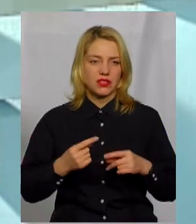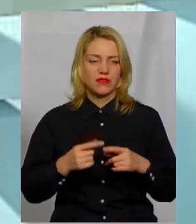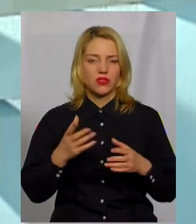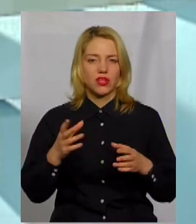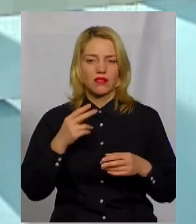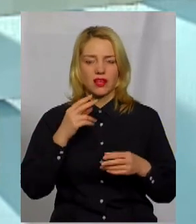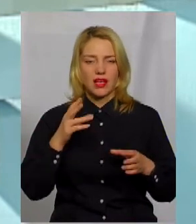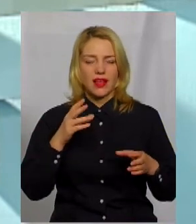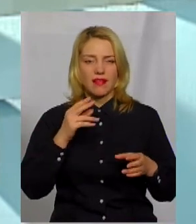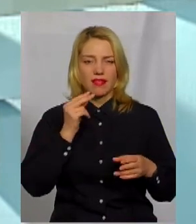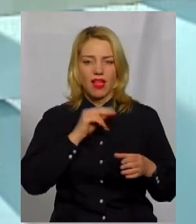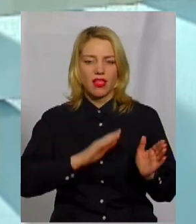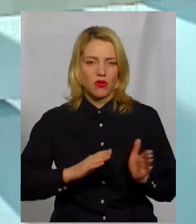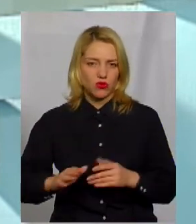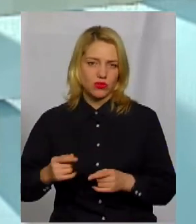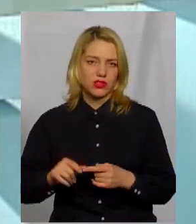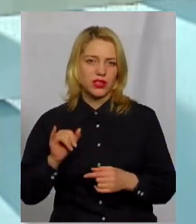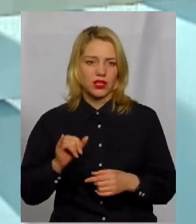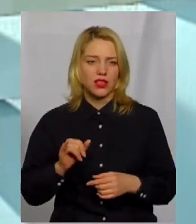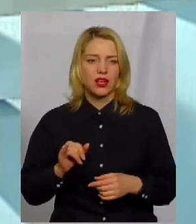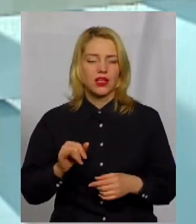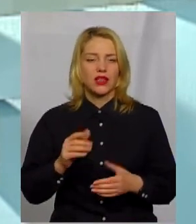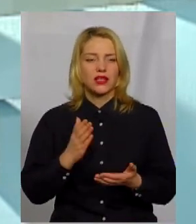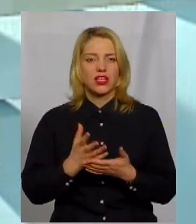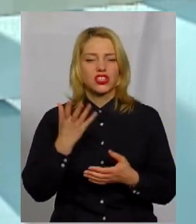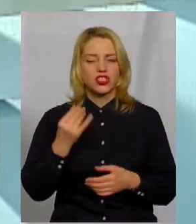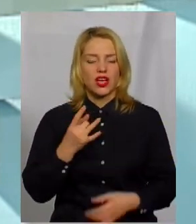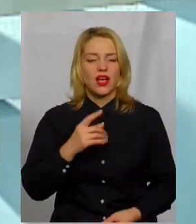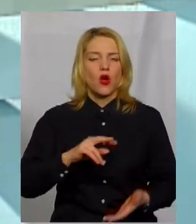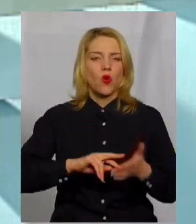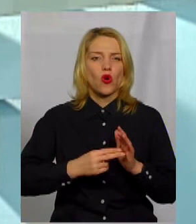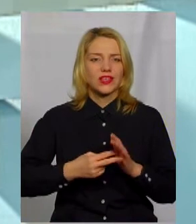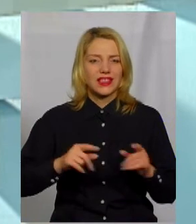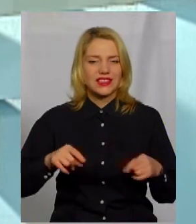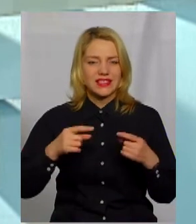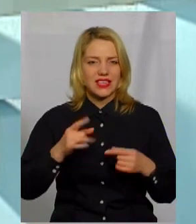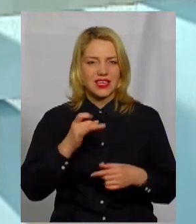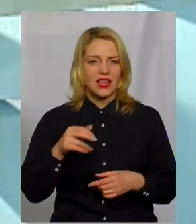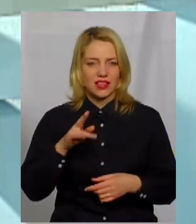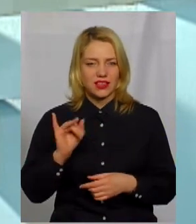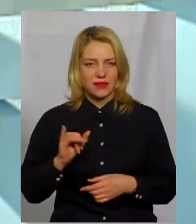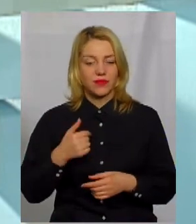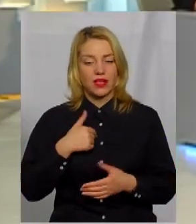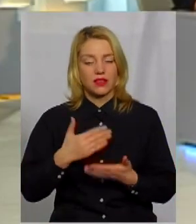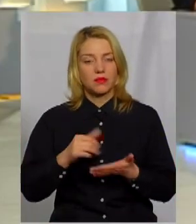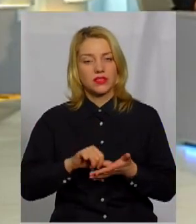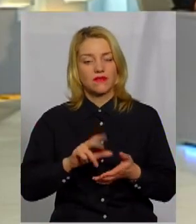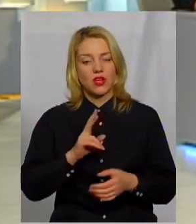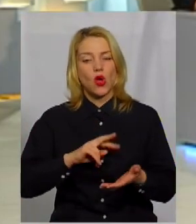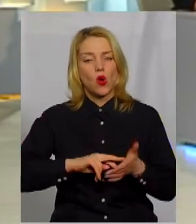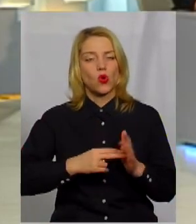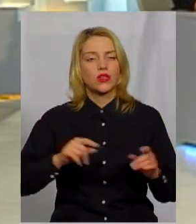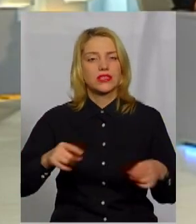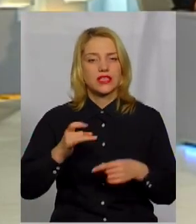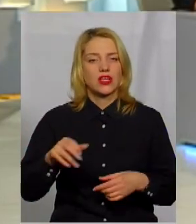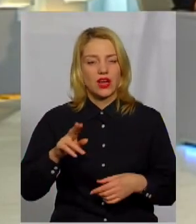налагоджуватись. Більше того, крім громадських рад, і знову ще координаційні ради. Ось я є, наприклад, представником координаційної ради, але різниця в тому,